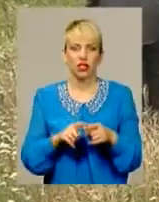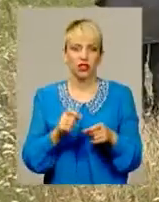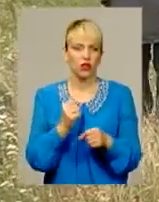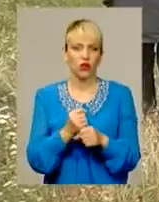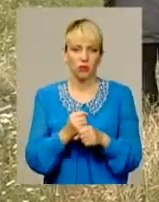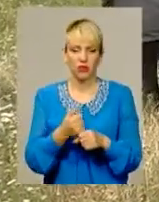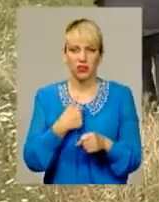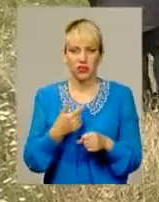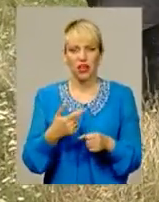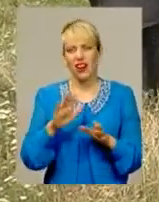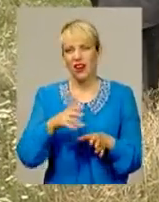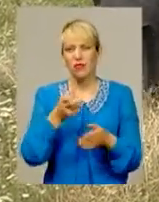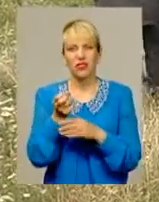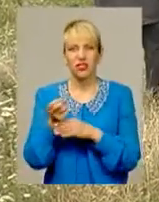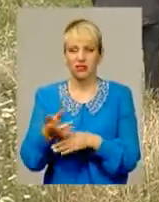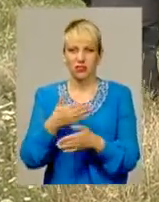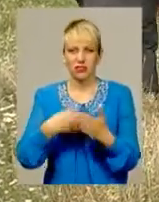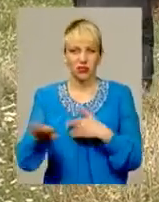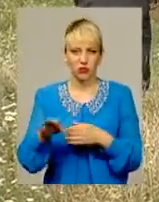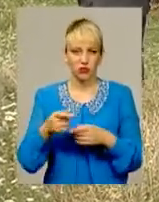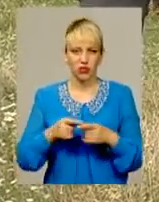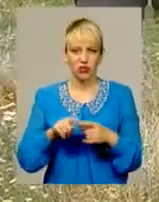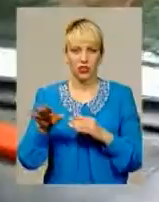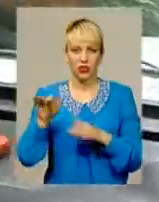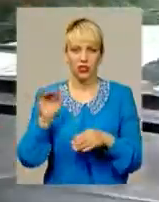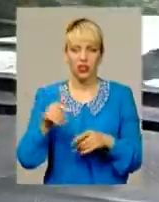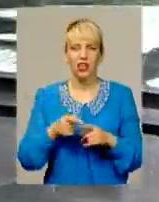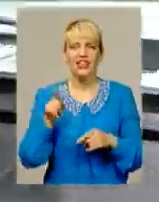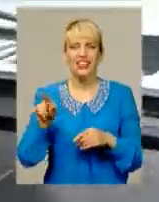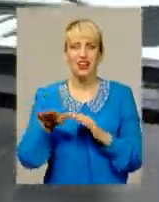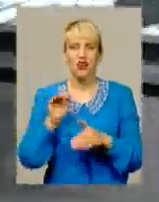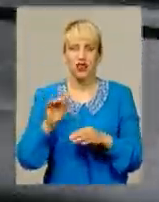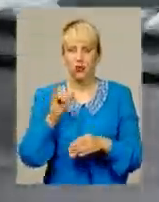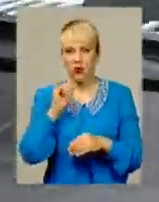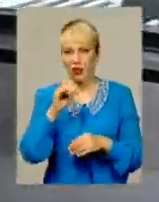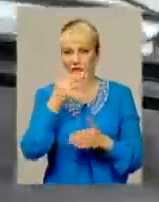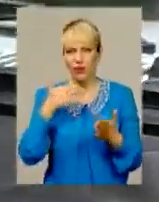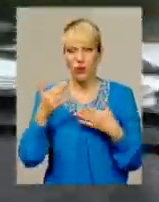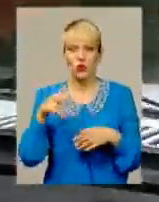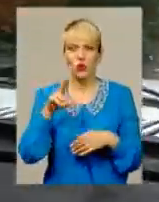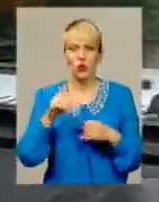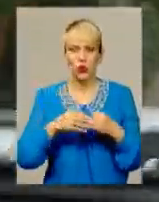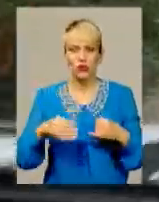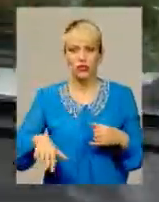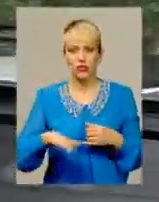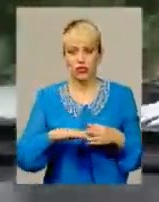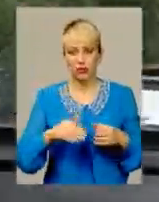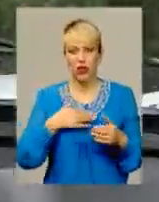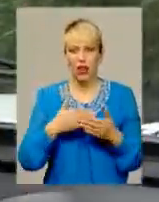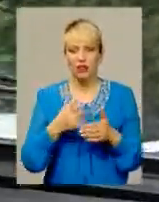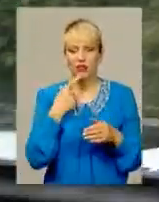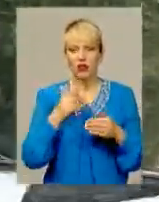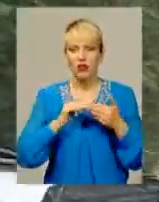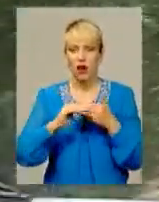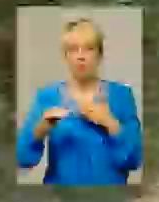Крім такого ставлення до людей, яке людським не назвеш, орендарі не по-людськи ставляться й до землі. Активіст Броніслав Вишневський везе нас на поле, де